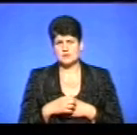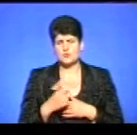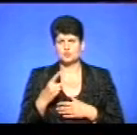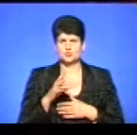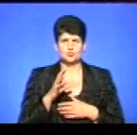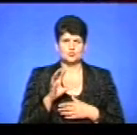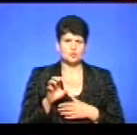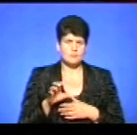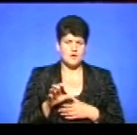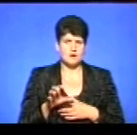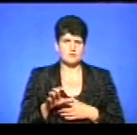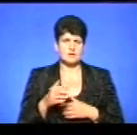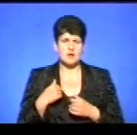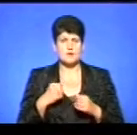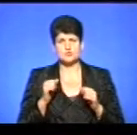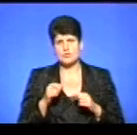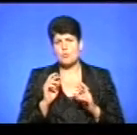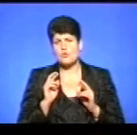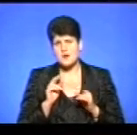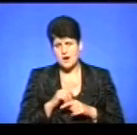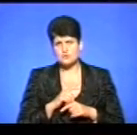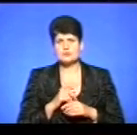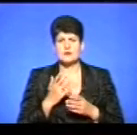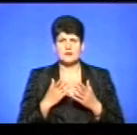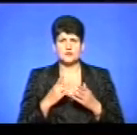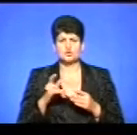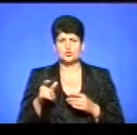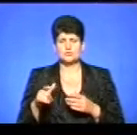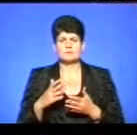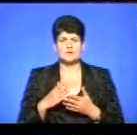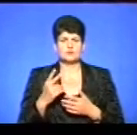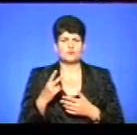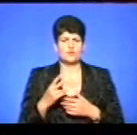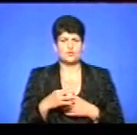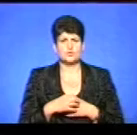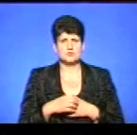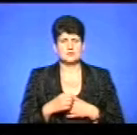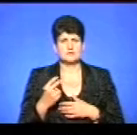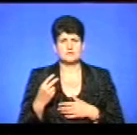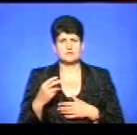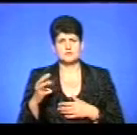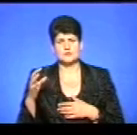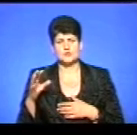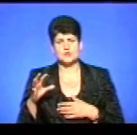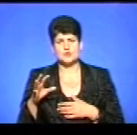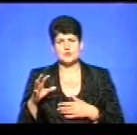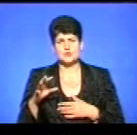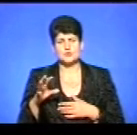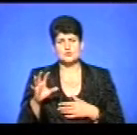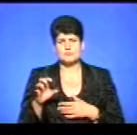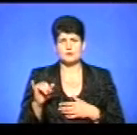помиляюся, але доволі таких випадків, що люди тримають принаймні двого котів, собаку, кота і так далі. І,